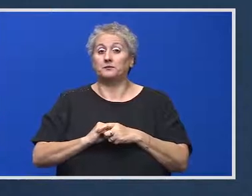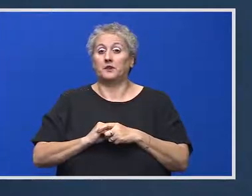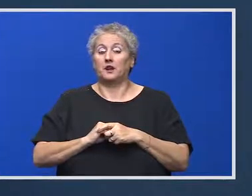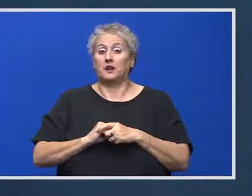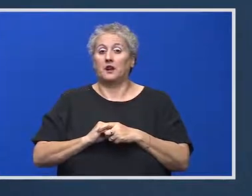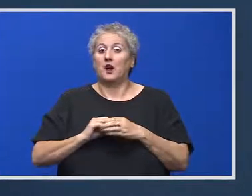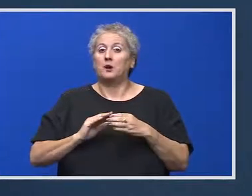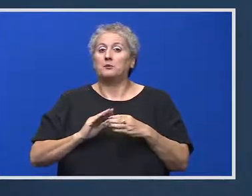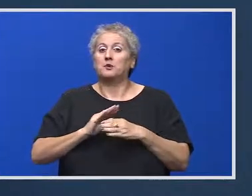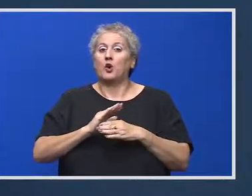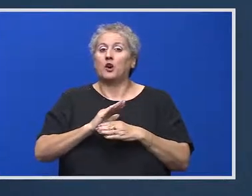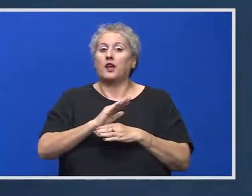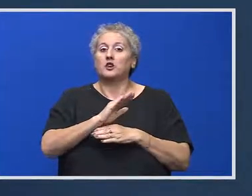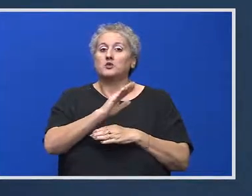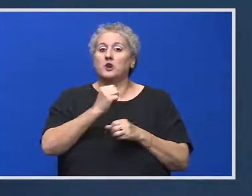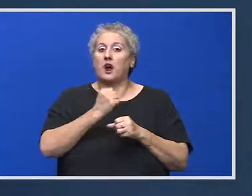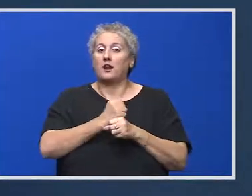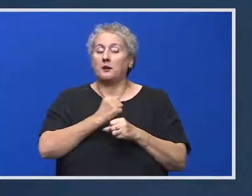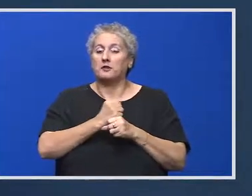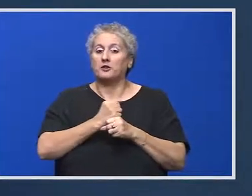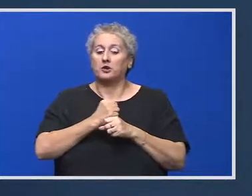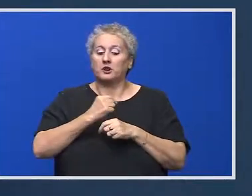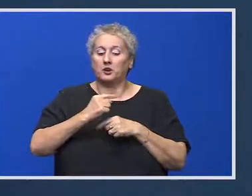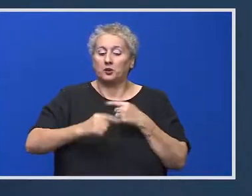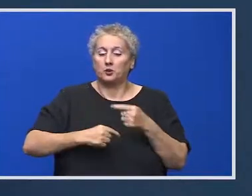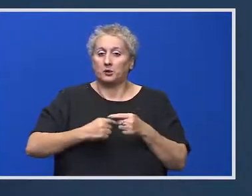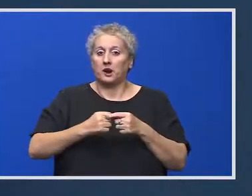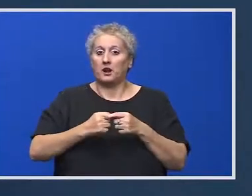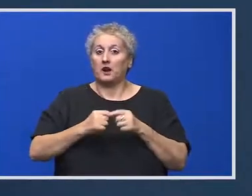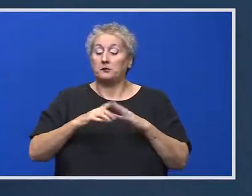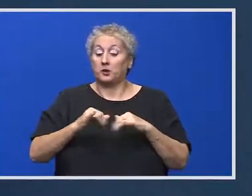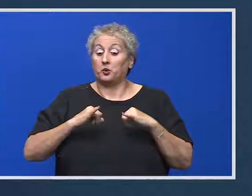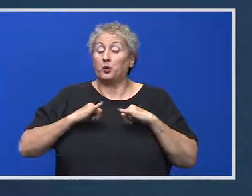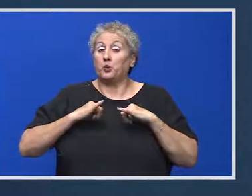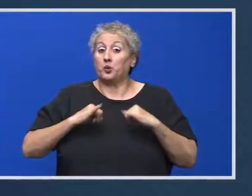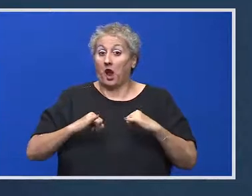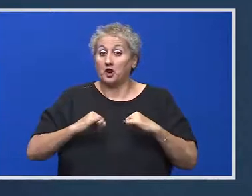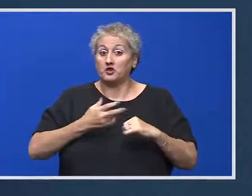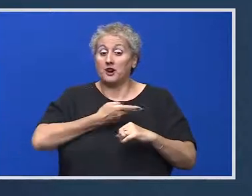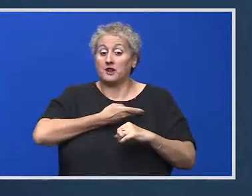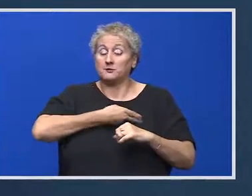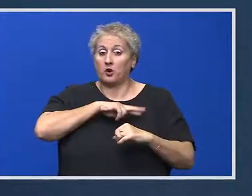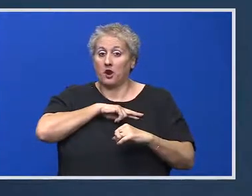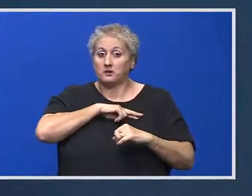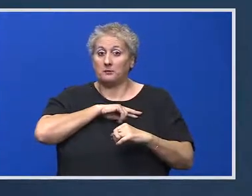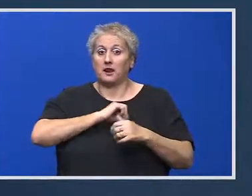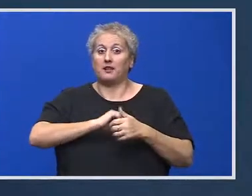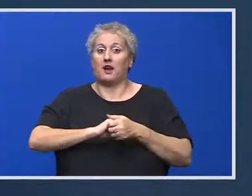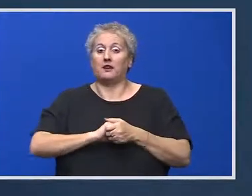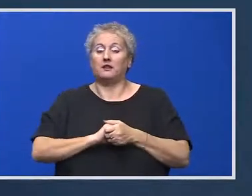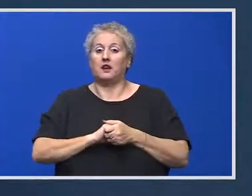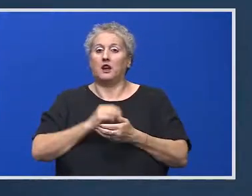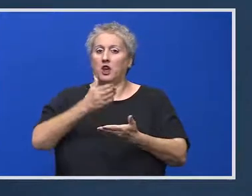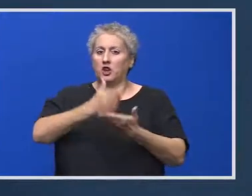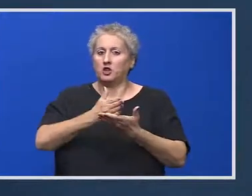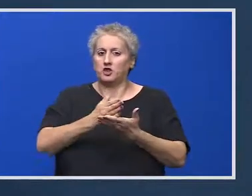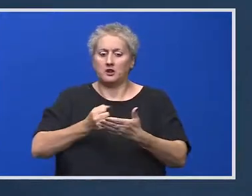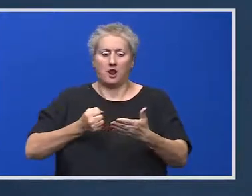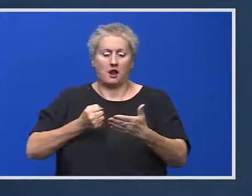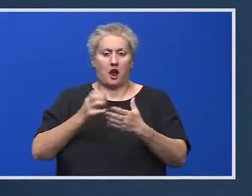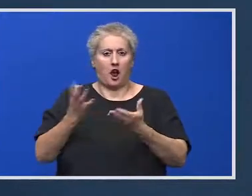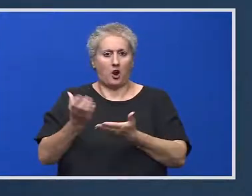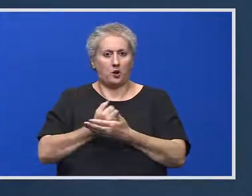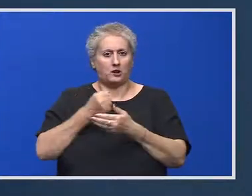progresul pe care l-am avut în reforma legilor justiției. Trebuie cu curaj, cu responsabilitate să ne uităm, dacă deciziele toate până acum